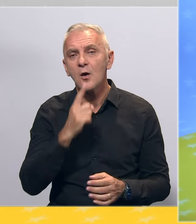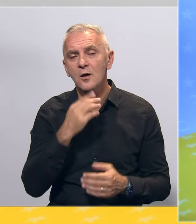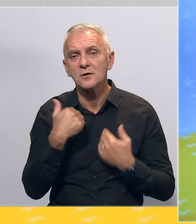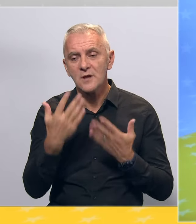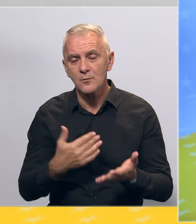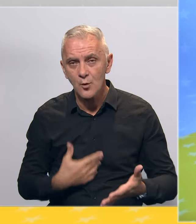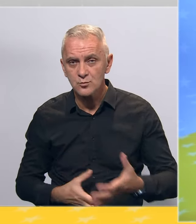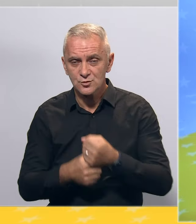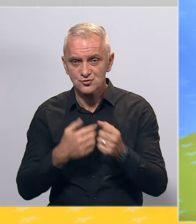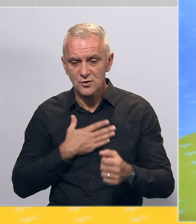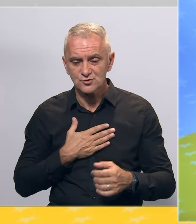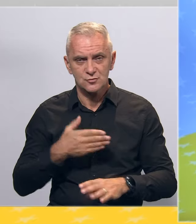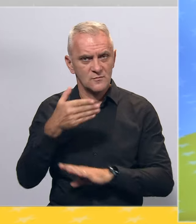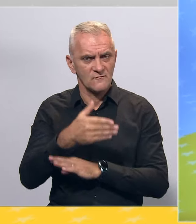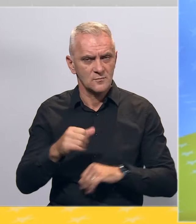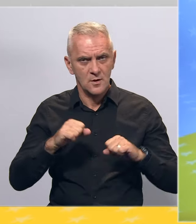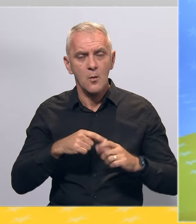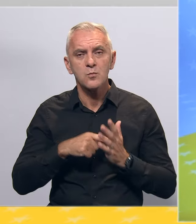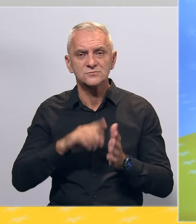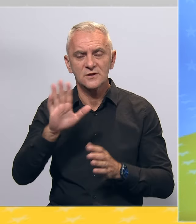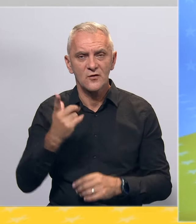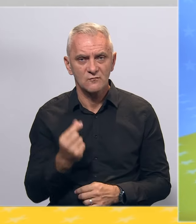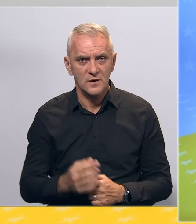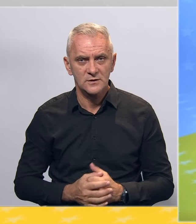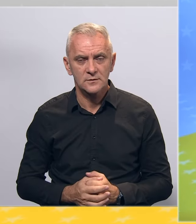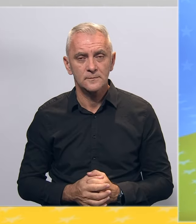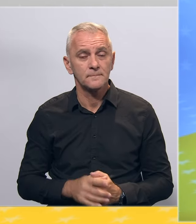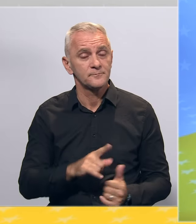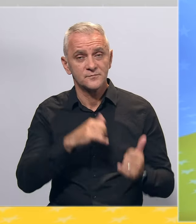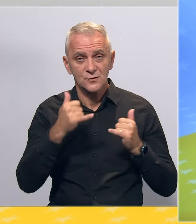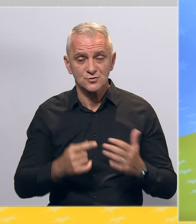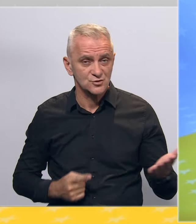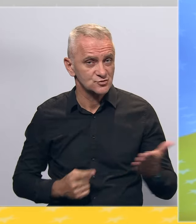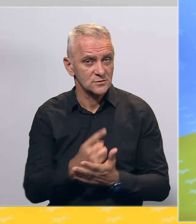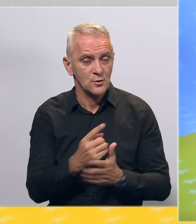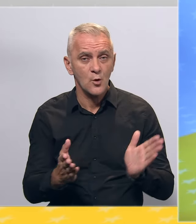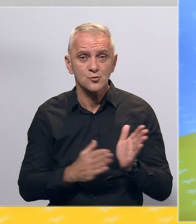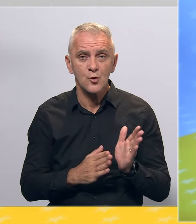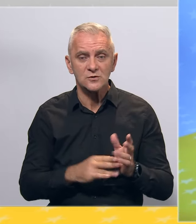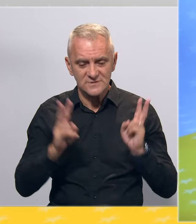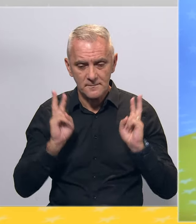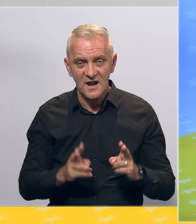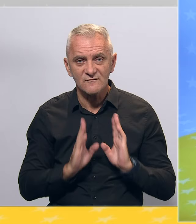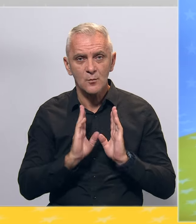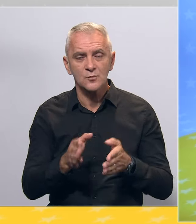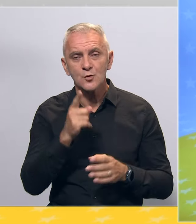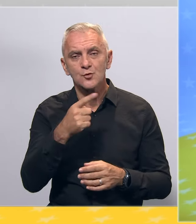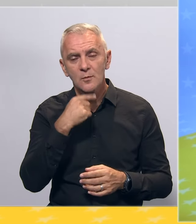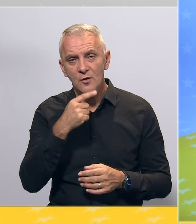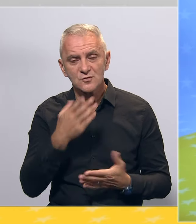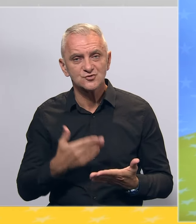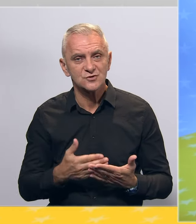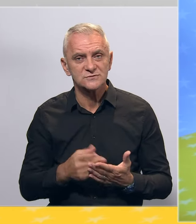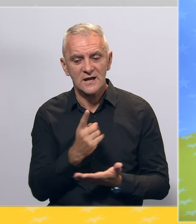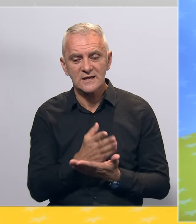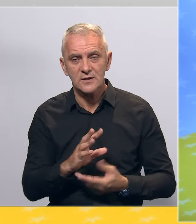potporu našim gospodarstvenicima i pokazati kako smo njihov pravi partner. Dosadašnji rezultati su dokaz kako smo na pravom putu. To nam govori činjenica kako